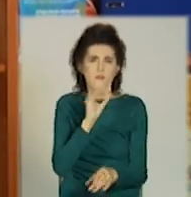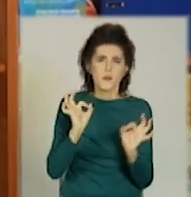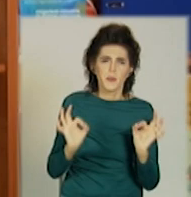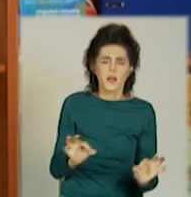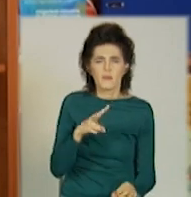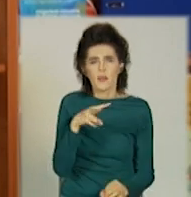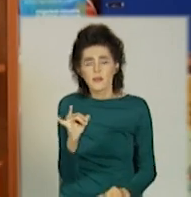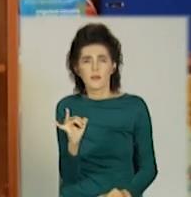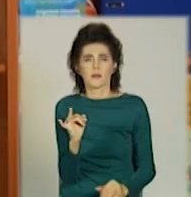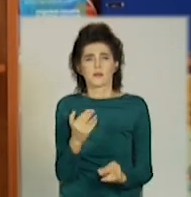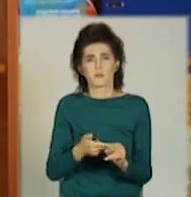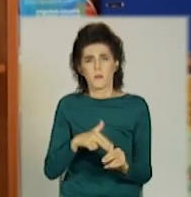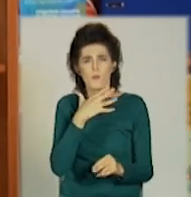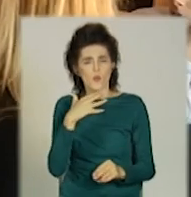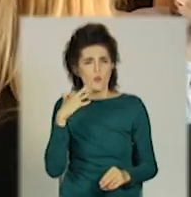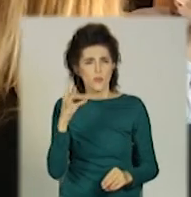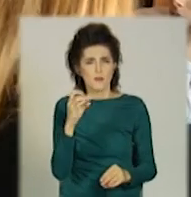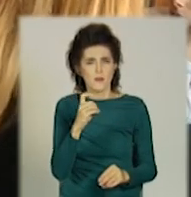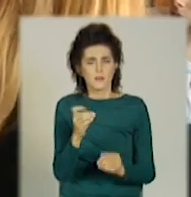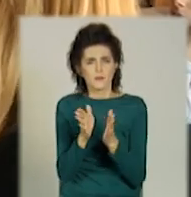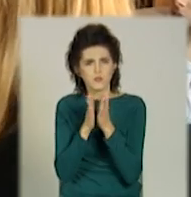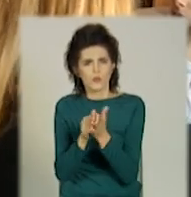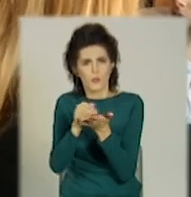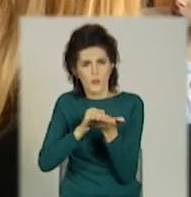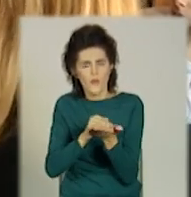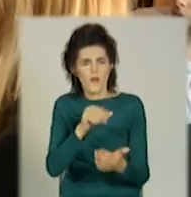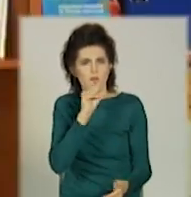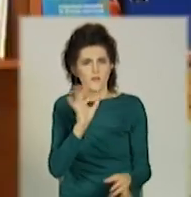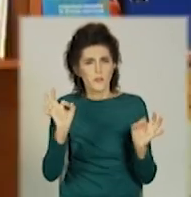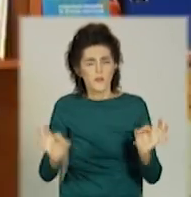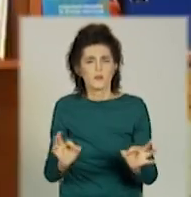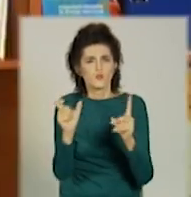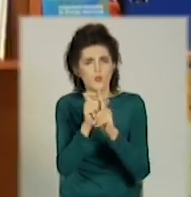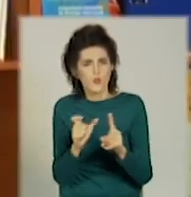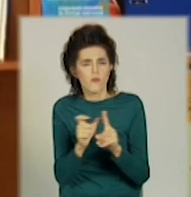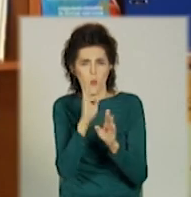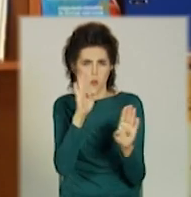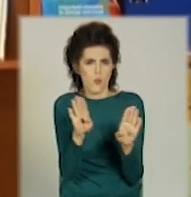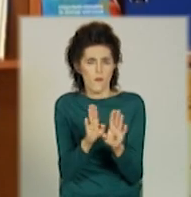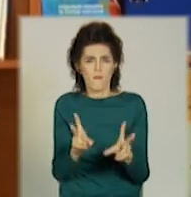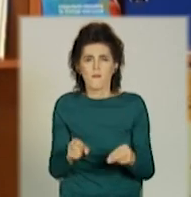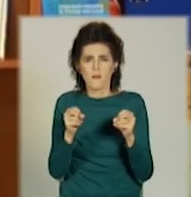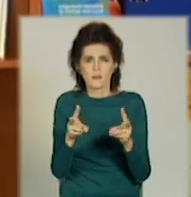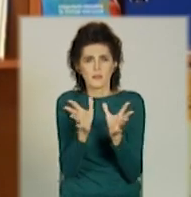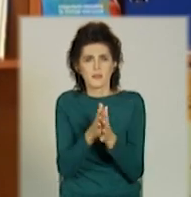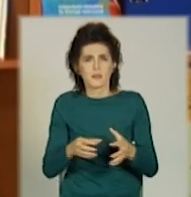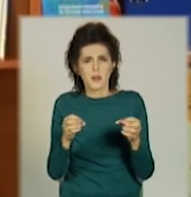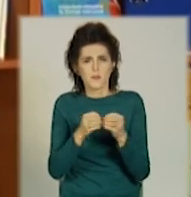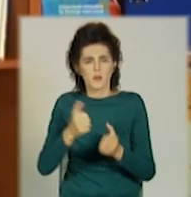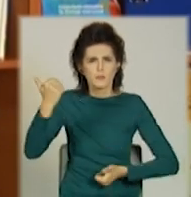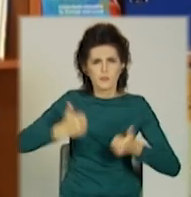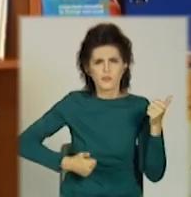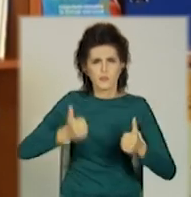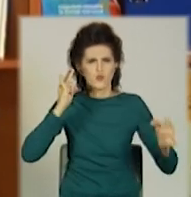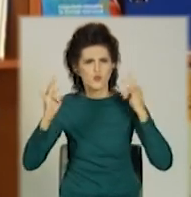нескільки разів попросити, щоб кожен повторив, щоб правильно виговорили. У нас як одна сім'я. Немає булінгу,